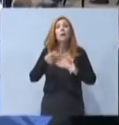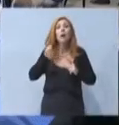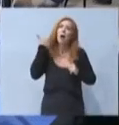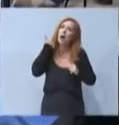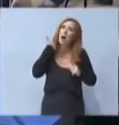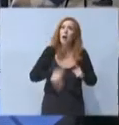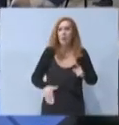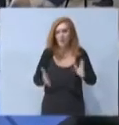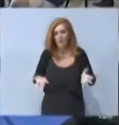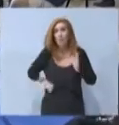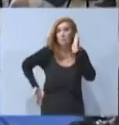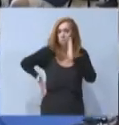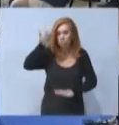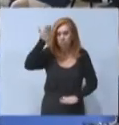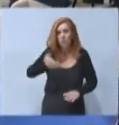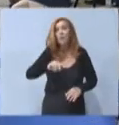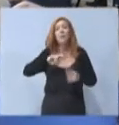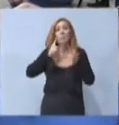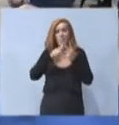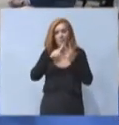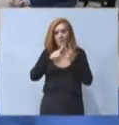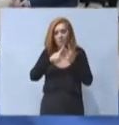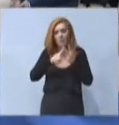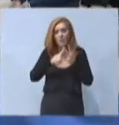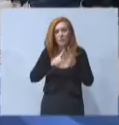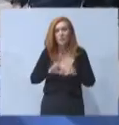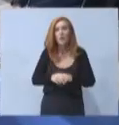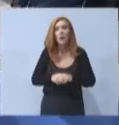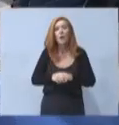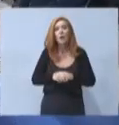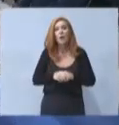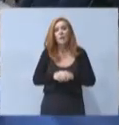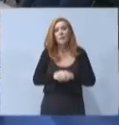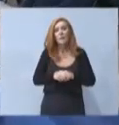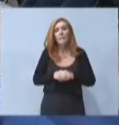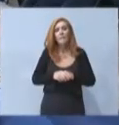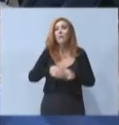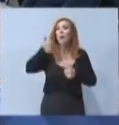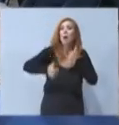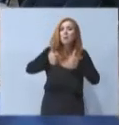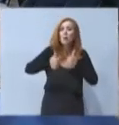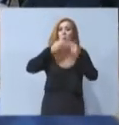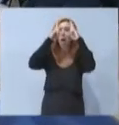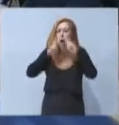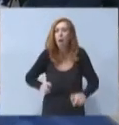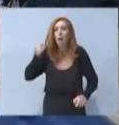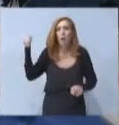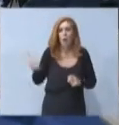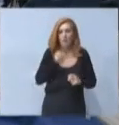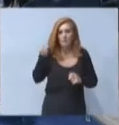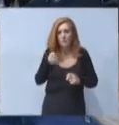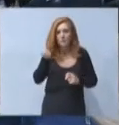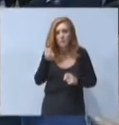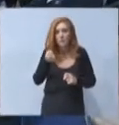Δεύτερον, αυστηρότατος έλεγχος του ανταγωνισμού και εφαρμογή